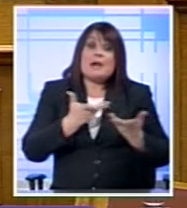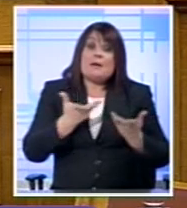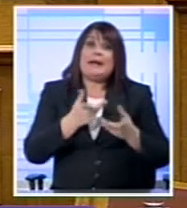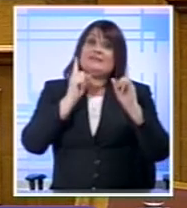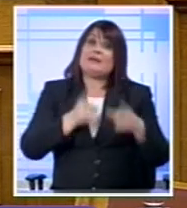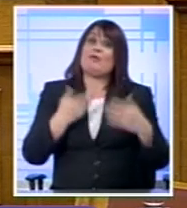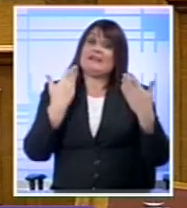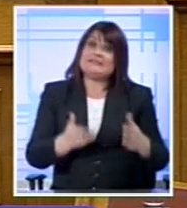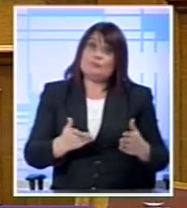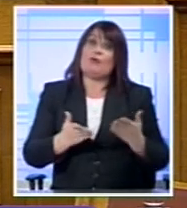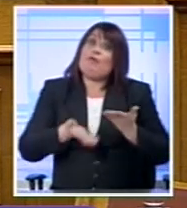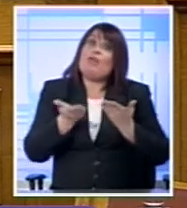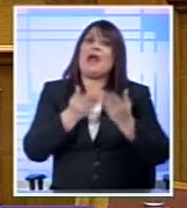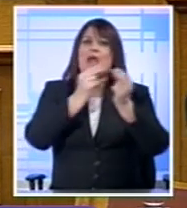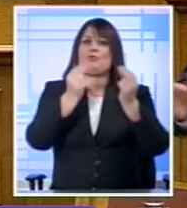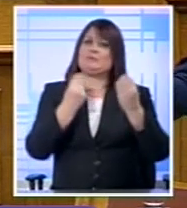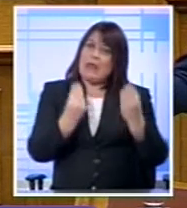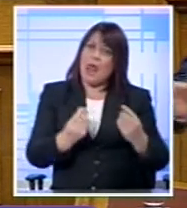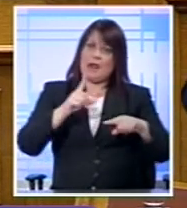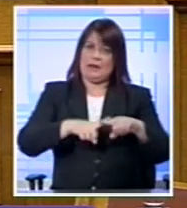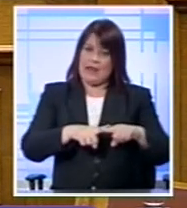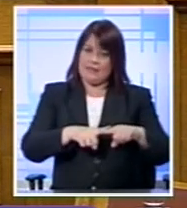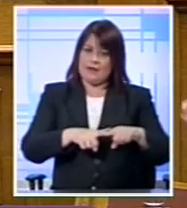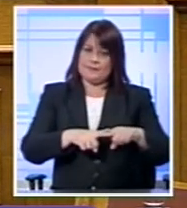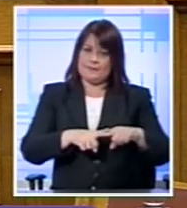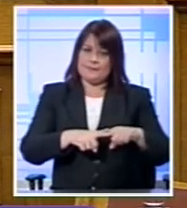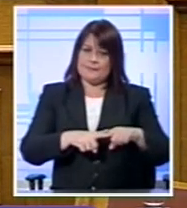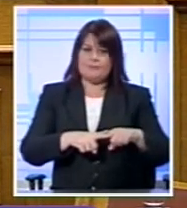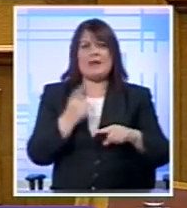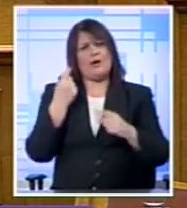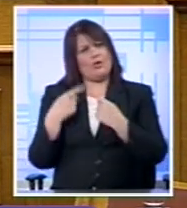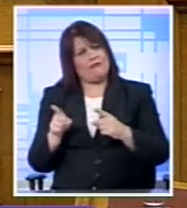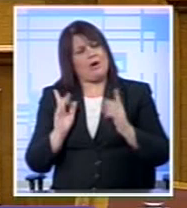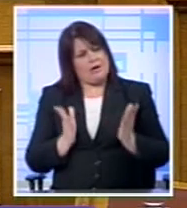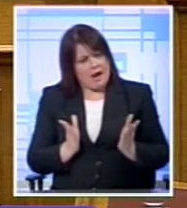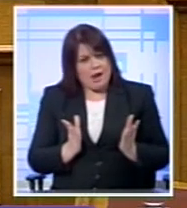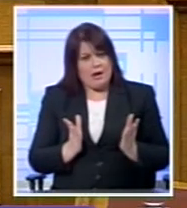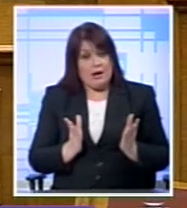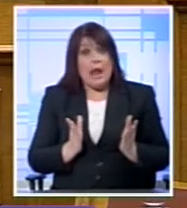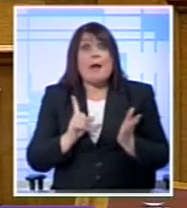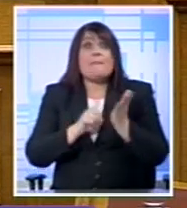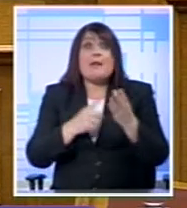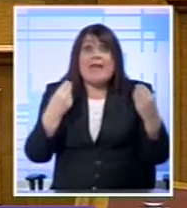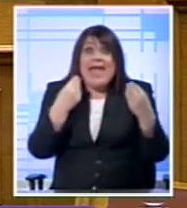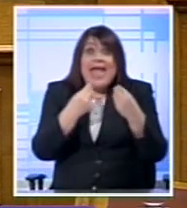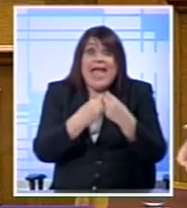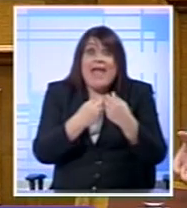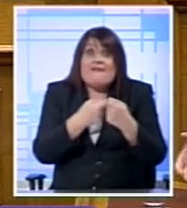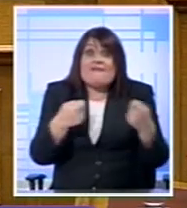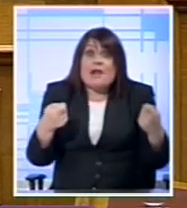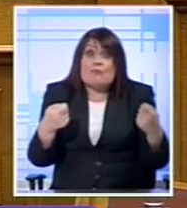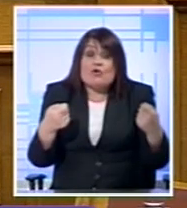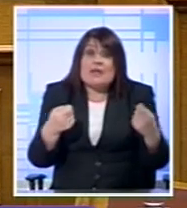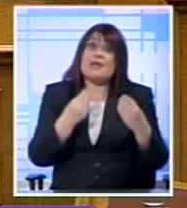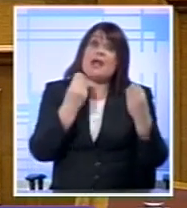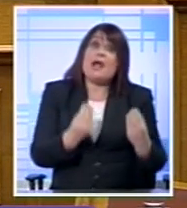πατριωτικές και ευεργετικές Όσο και αν σε σημεία μπορούν να υπάρχουν και διαφορές Εάν δεν εφαρμοστούν Και το καλό της πατρίδας